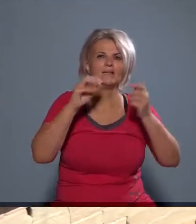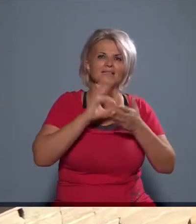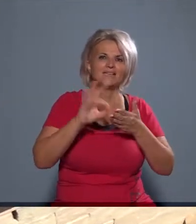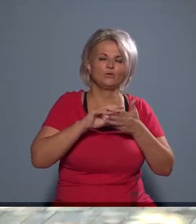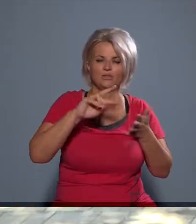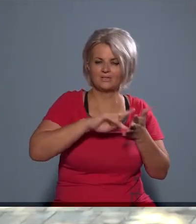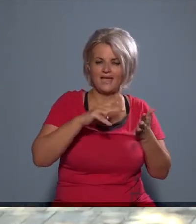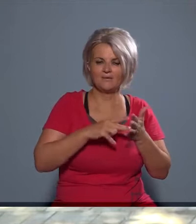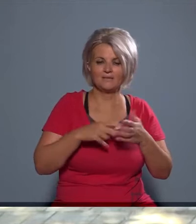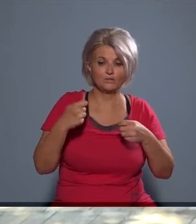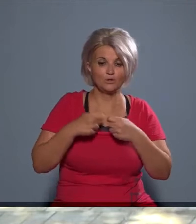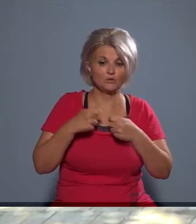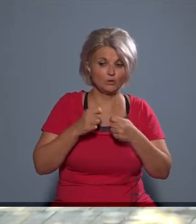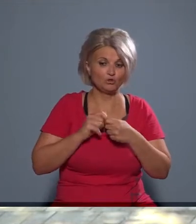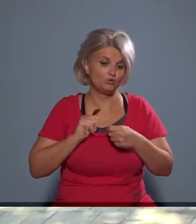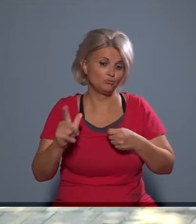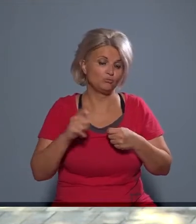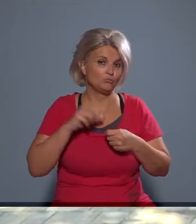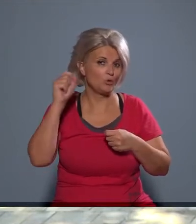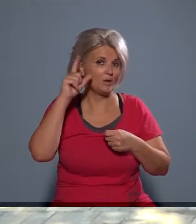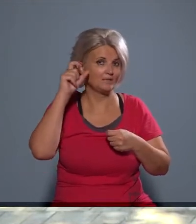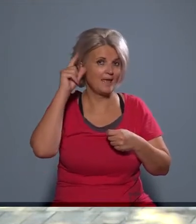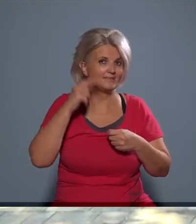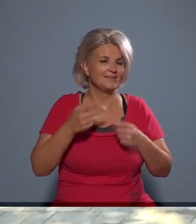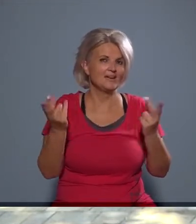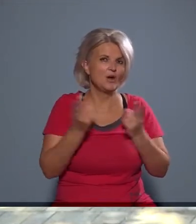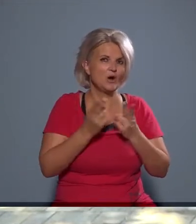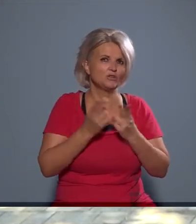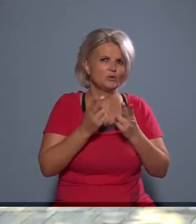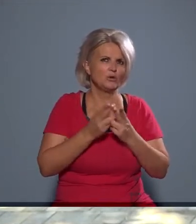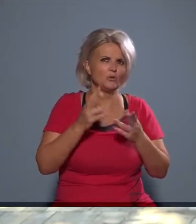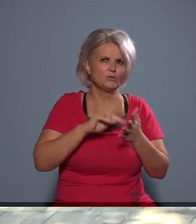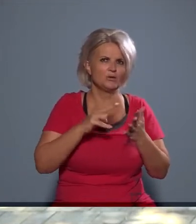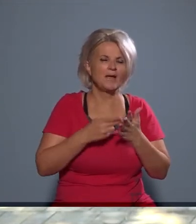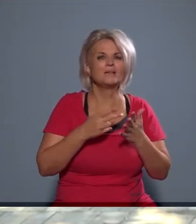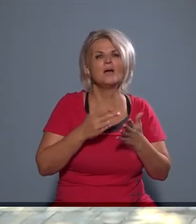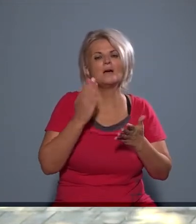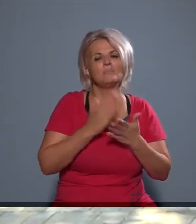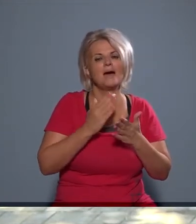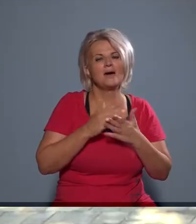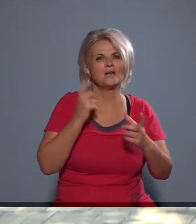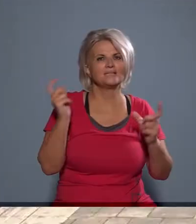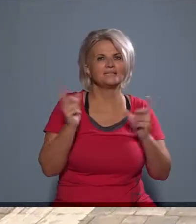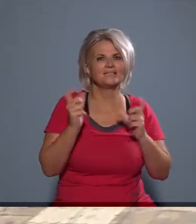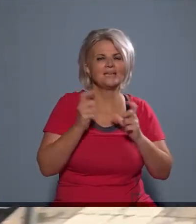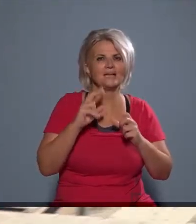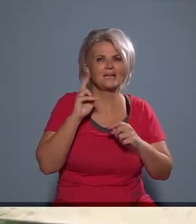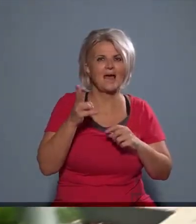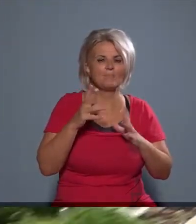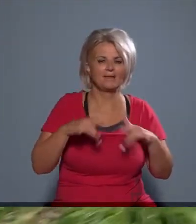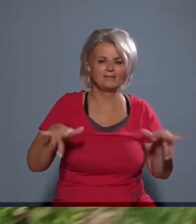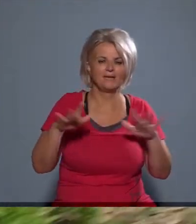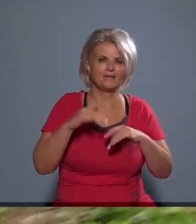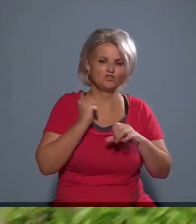tervezett. Ez egy közös ötletelés volt, mert ehhez hasonló projektet már a Szélkámán téren is csináltunk